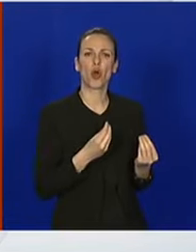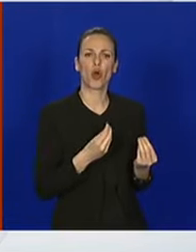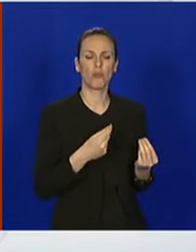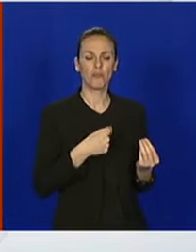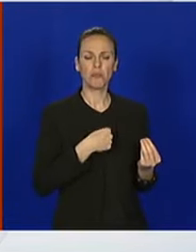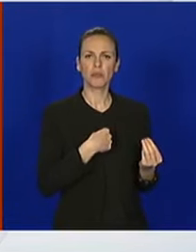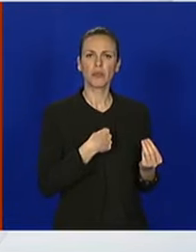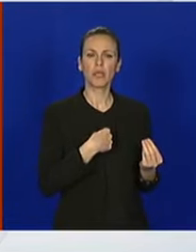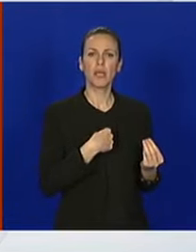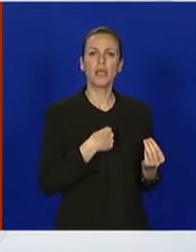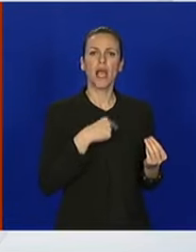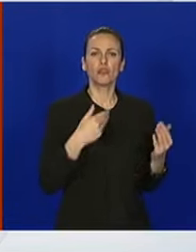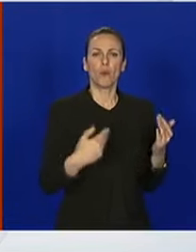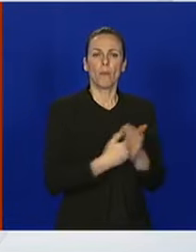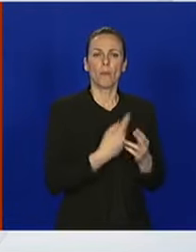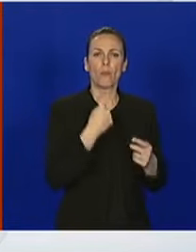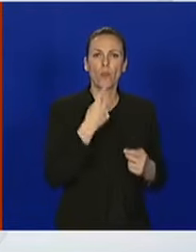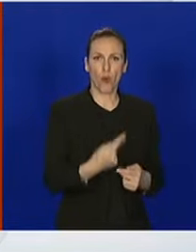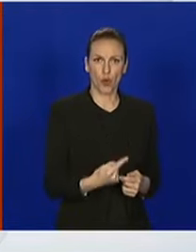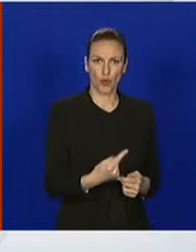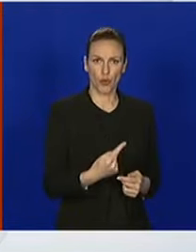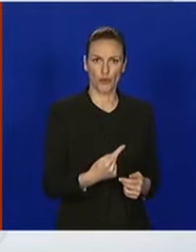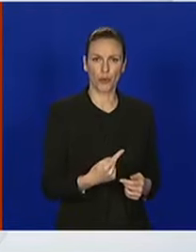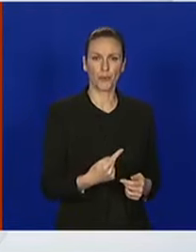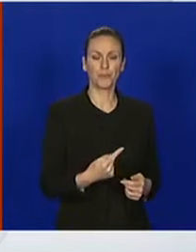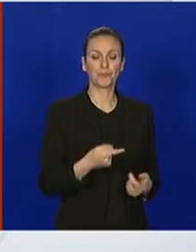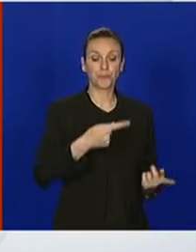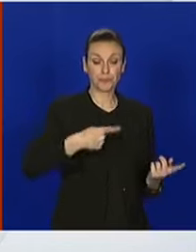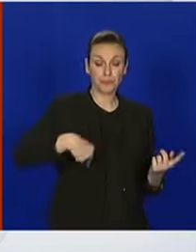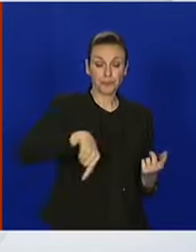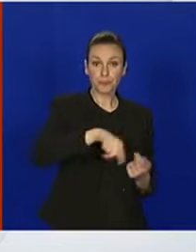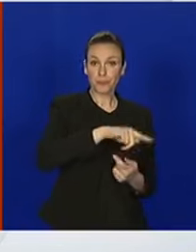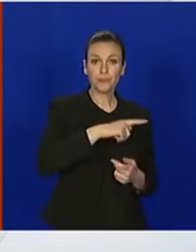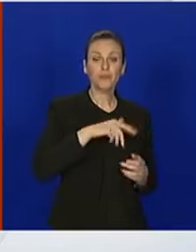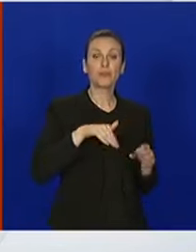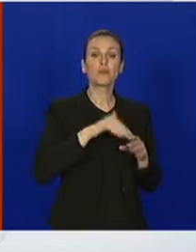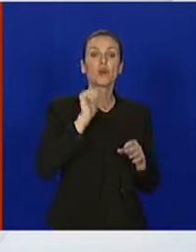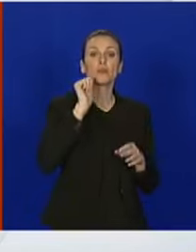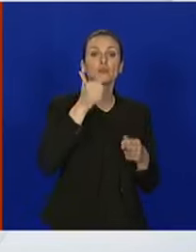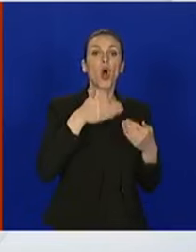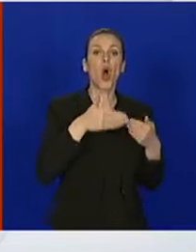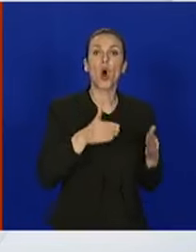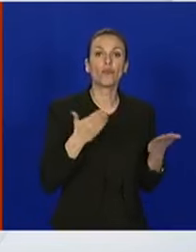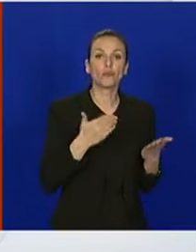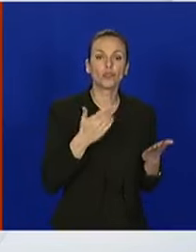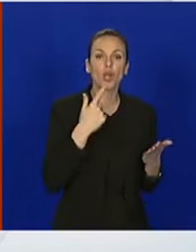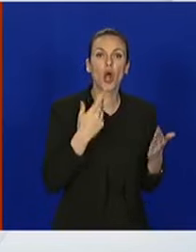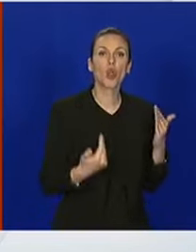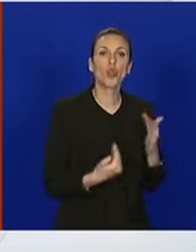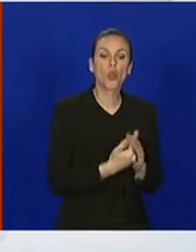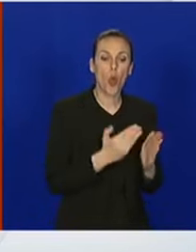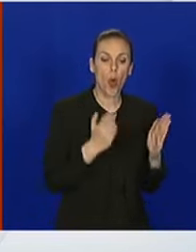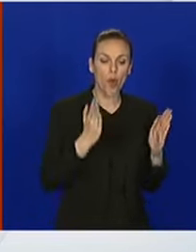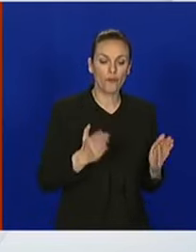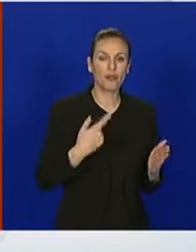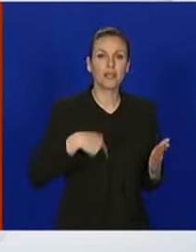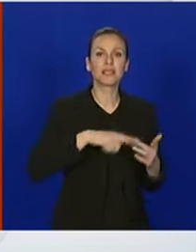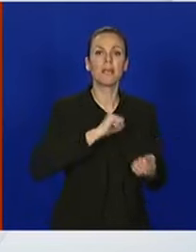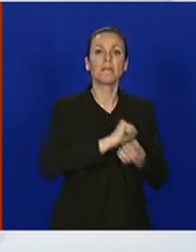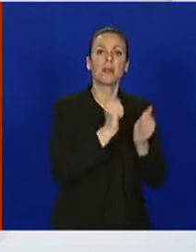mogu ponoviti, mi zapravo sutra otvaramo novu fazu naše borbe s